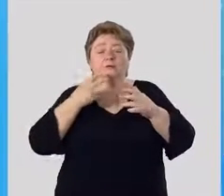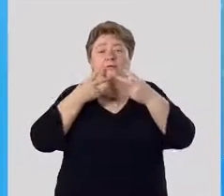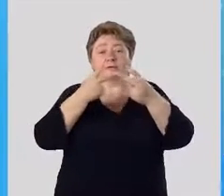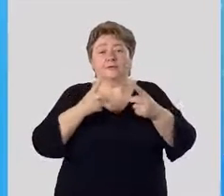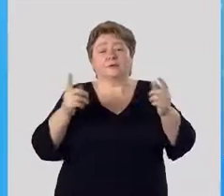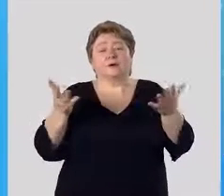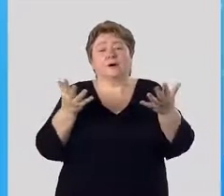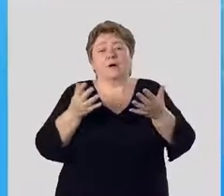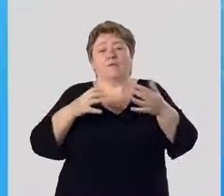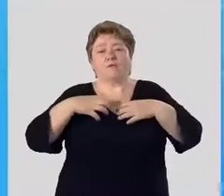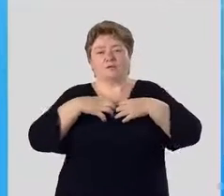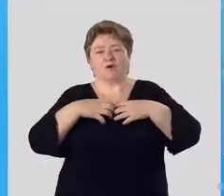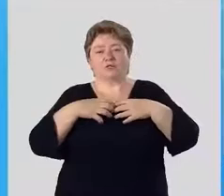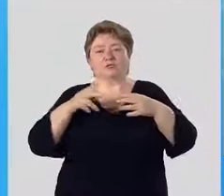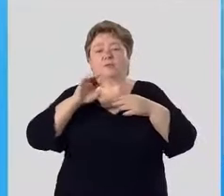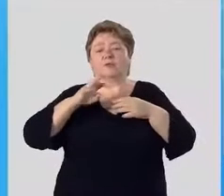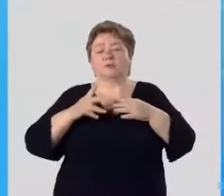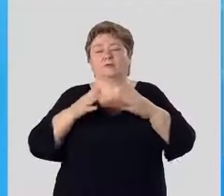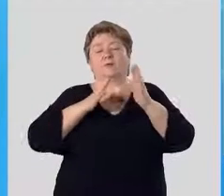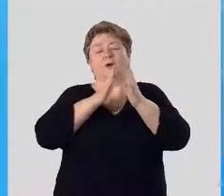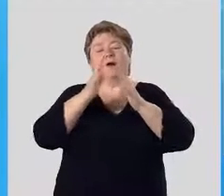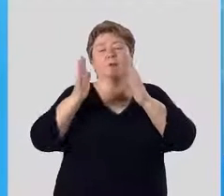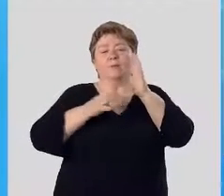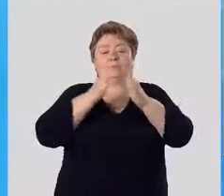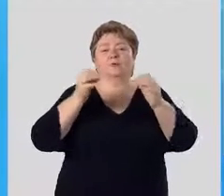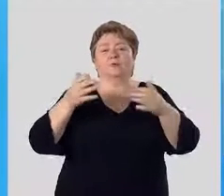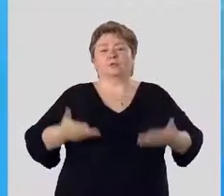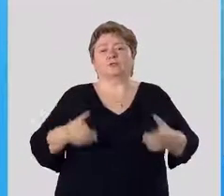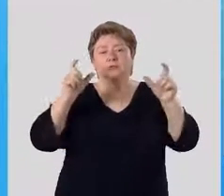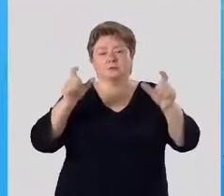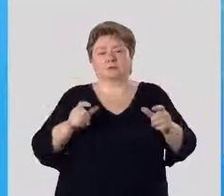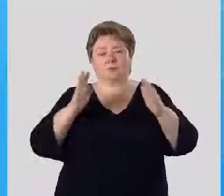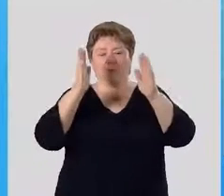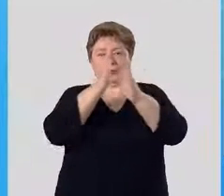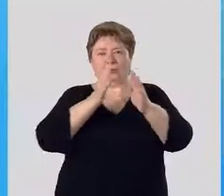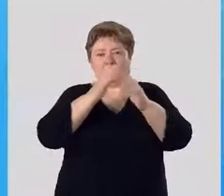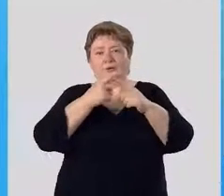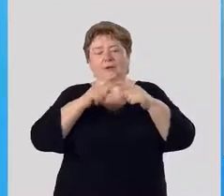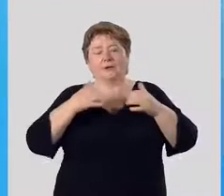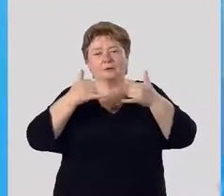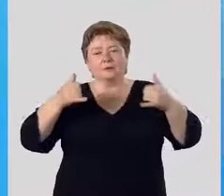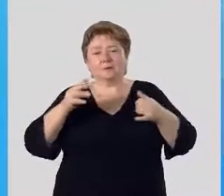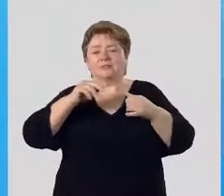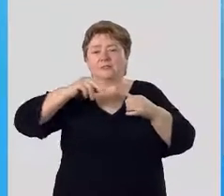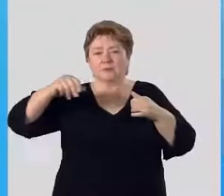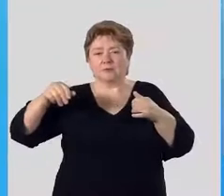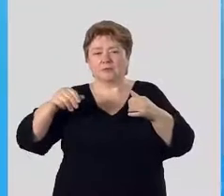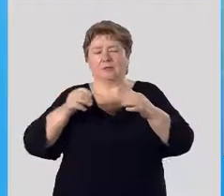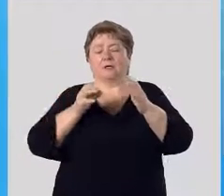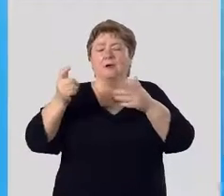видно, каково значение плодов в природе и в жизни человека. В природе это развитие семени,